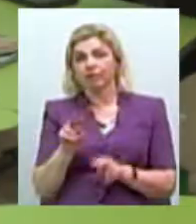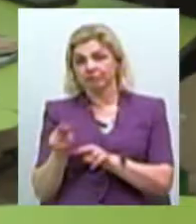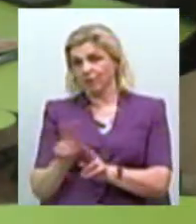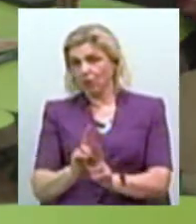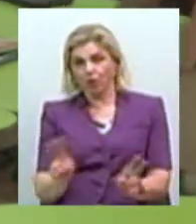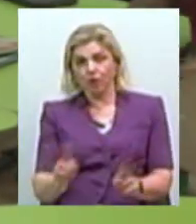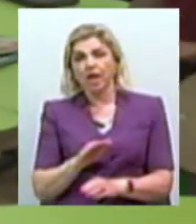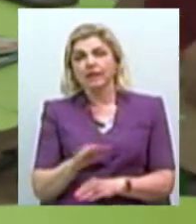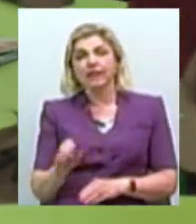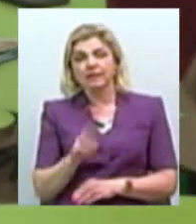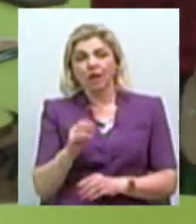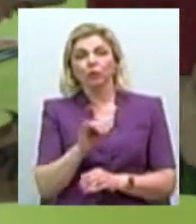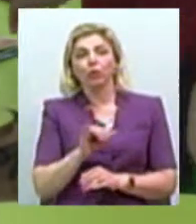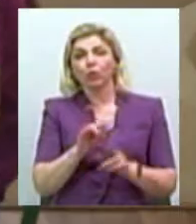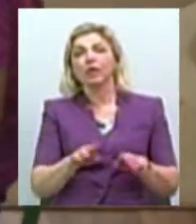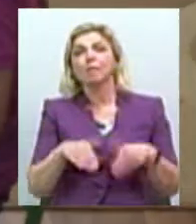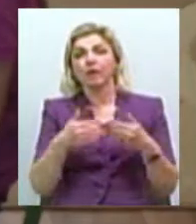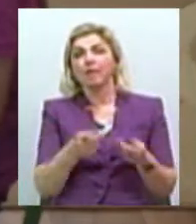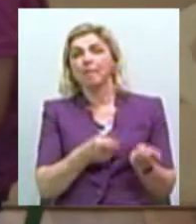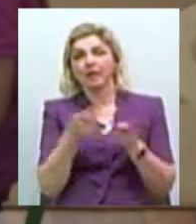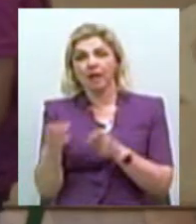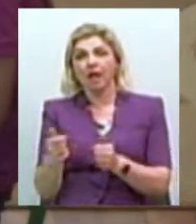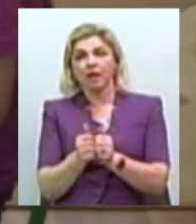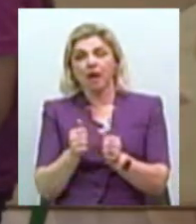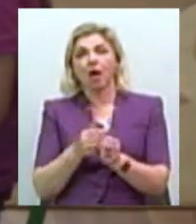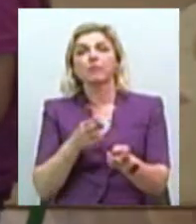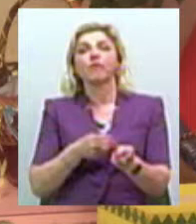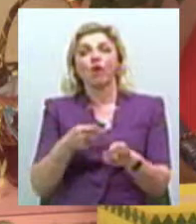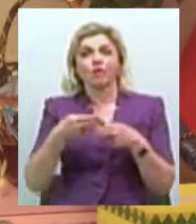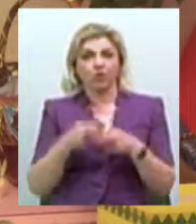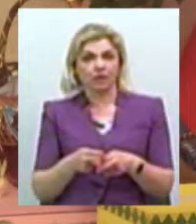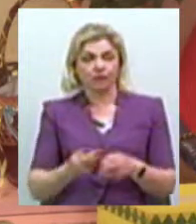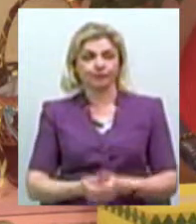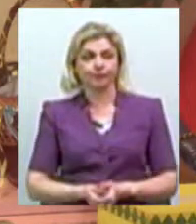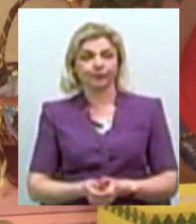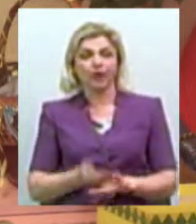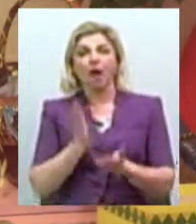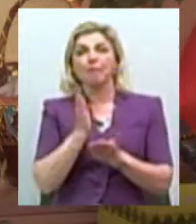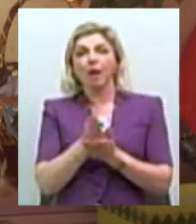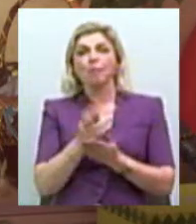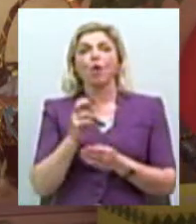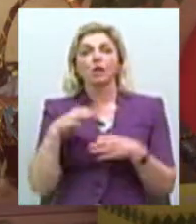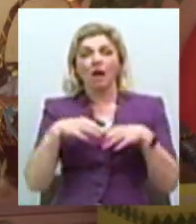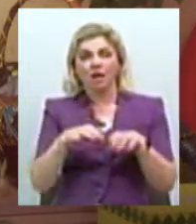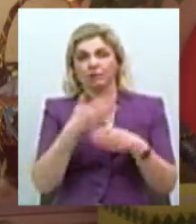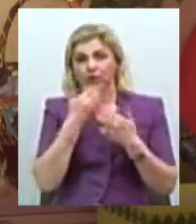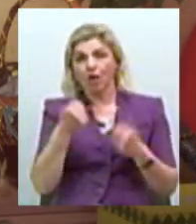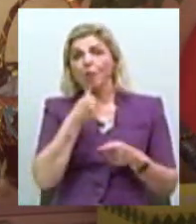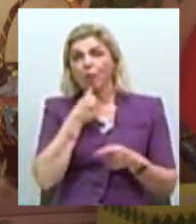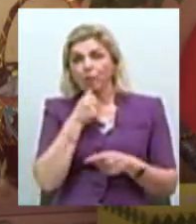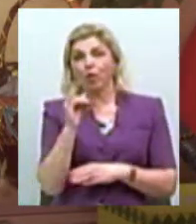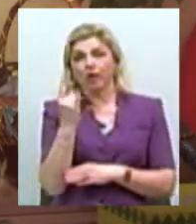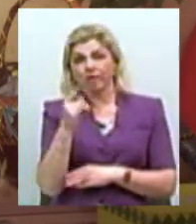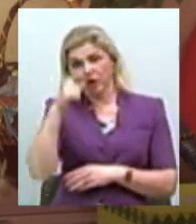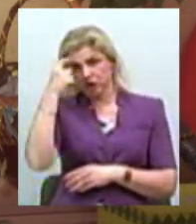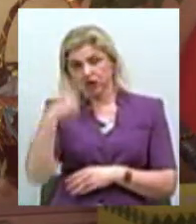Садок, до якого запропонували перейти, знаходиться біля залізничного вокзалу. Прямого транспорту немає. Спробуйте ось цю кроху по